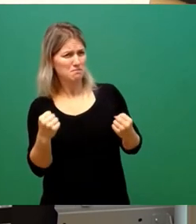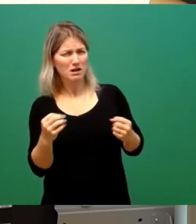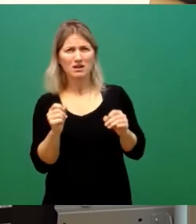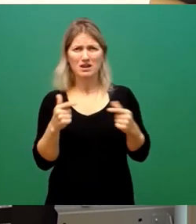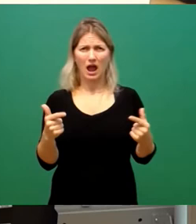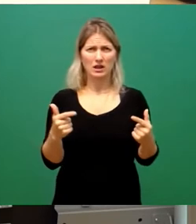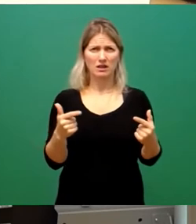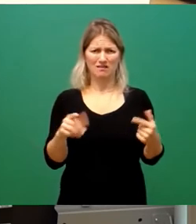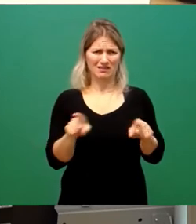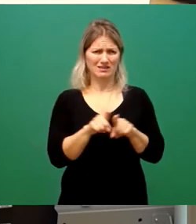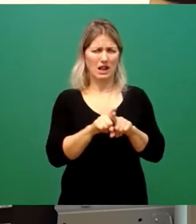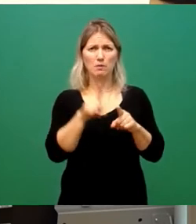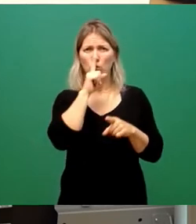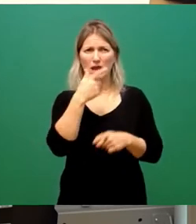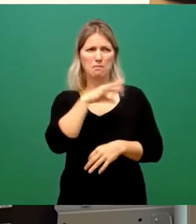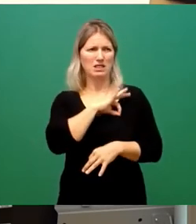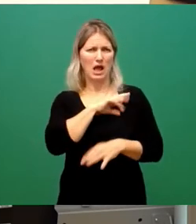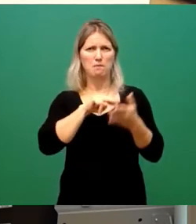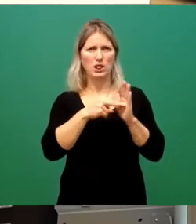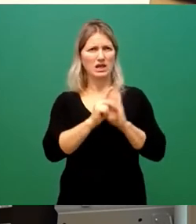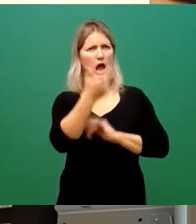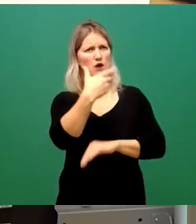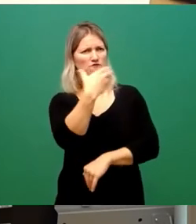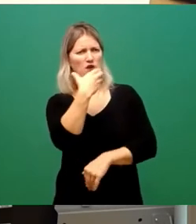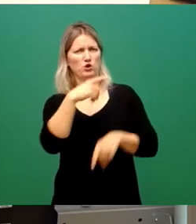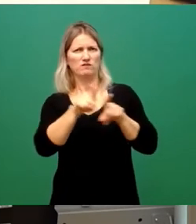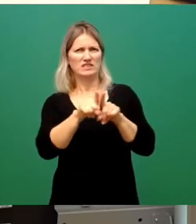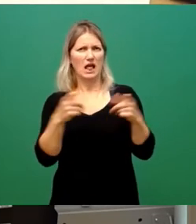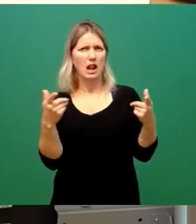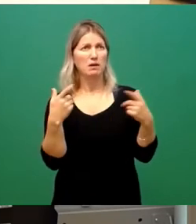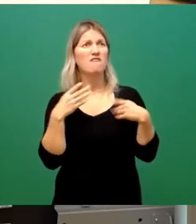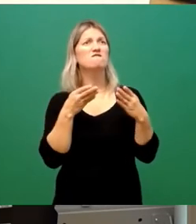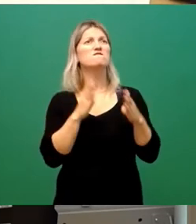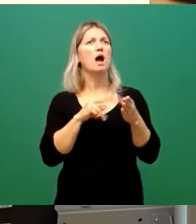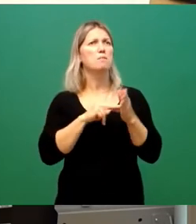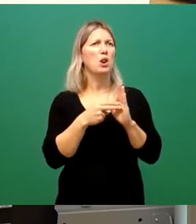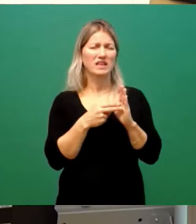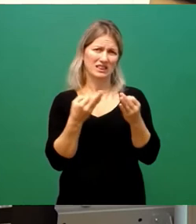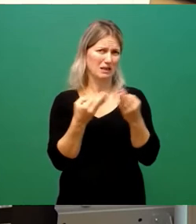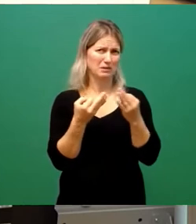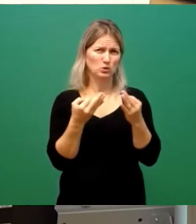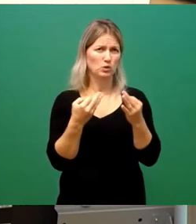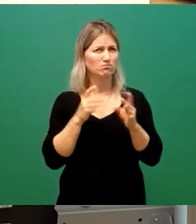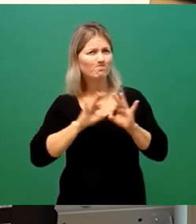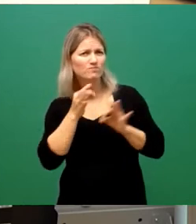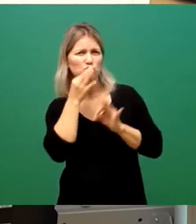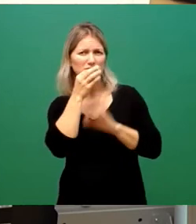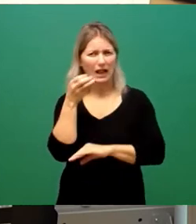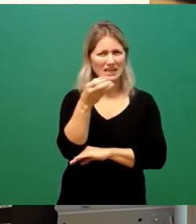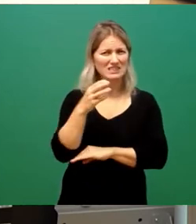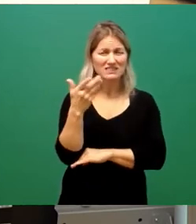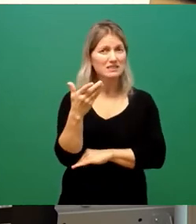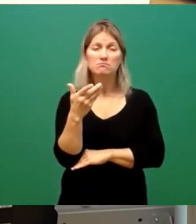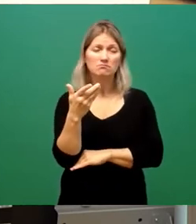als Parteipolitik, die ja uns vorwirft? Hier geht es nicht um Fachpolitik oder um den besten Spezialisten, sondern genau das, was der